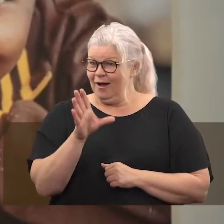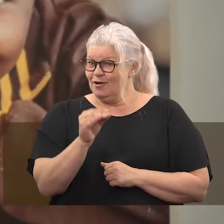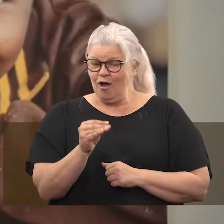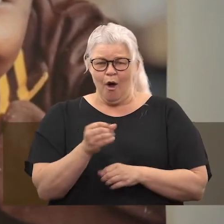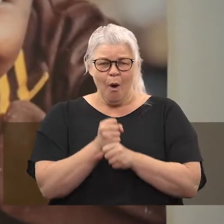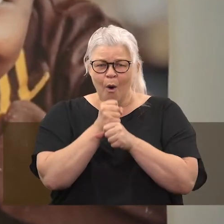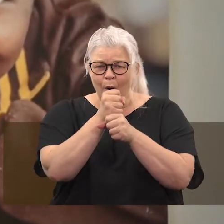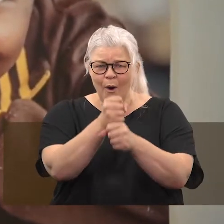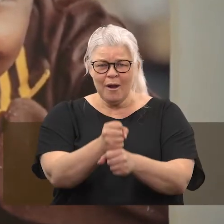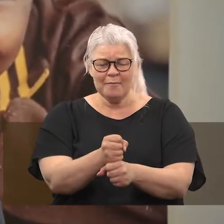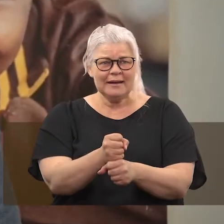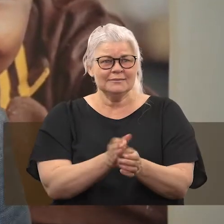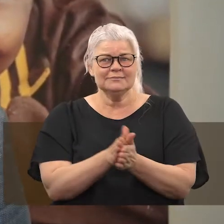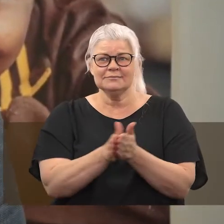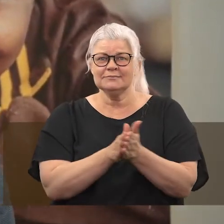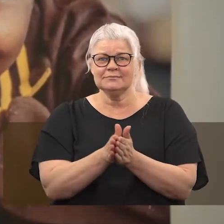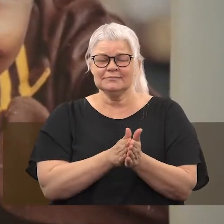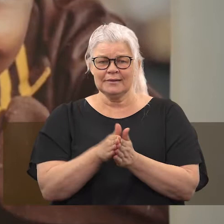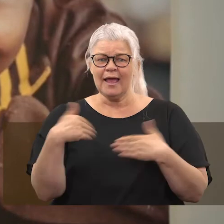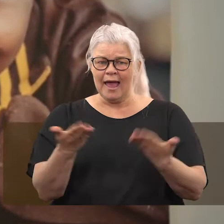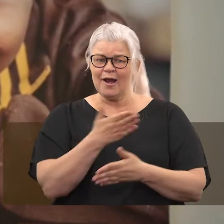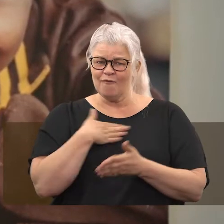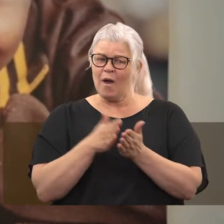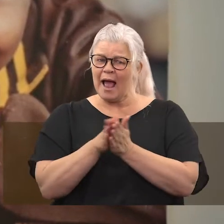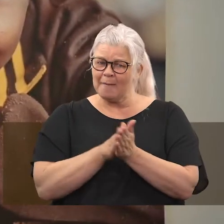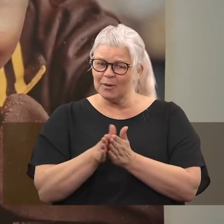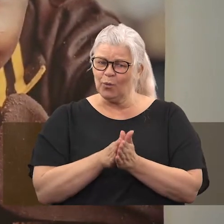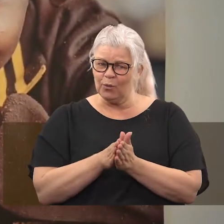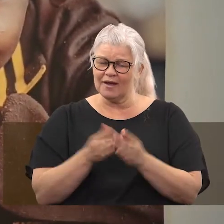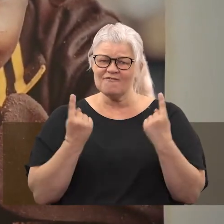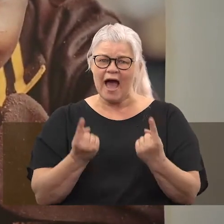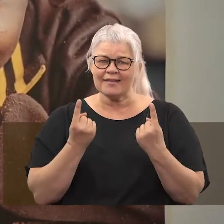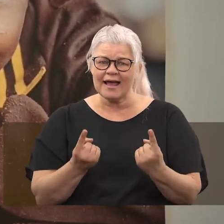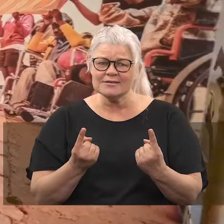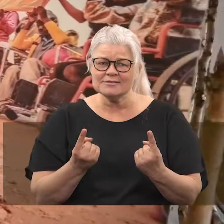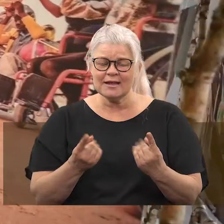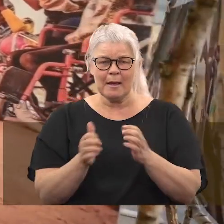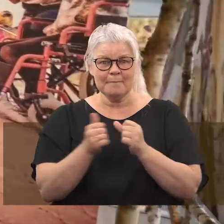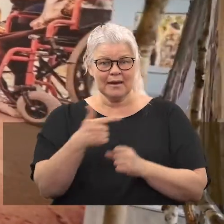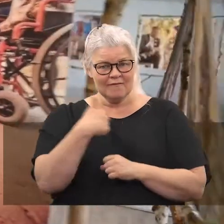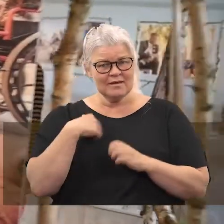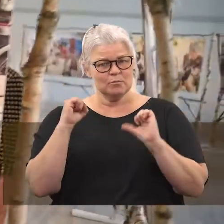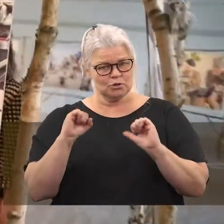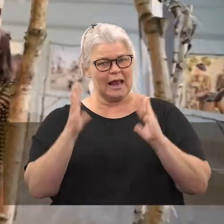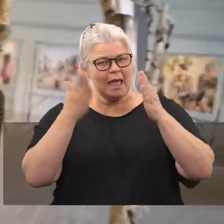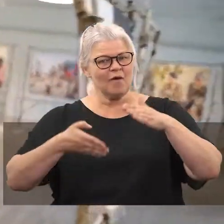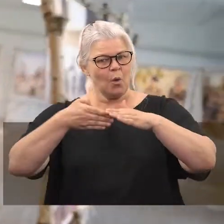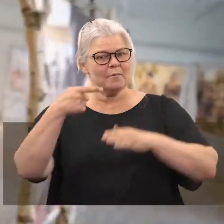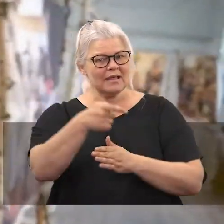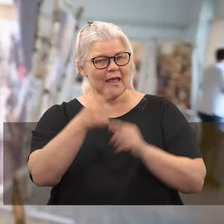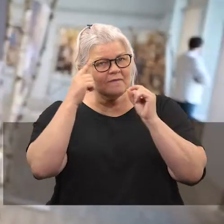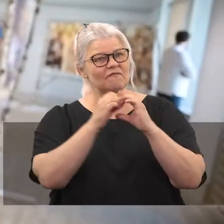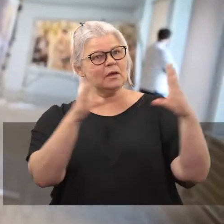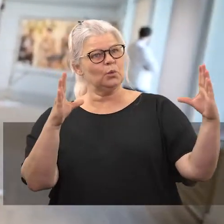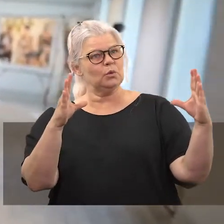Attraktiv och hållbar i alla delar av hela livet. är ju vår vision och det är en fantastisk vision. Men för att vi ska kunna leva upp till den